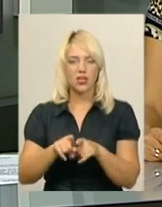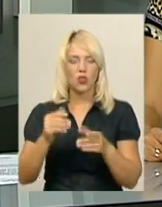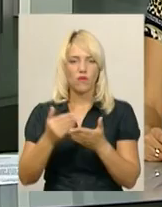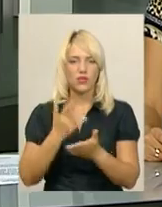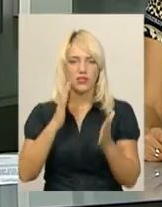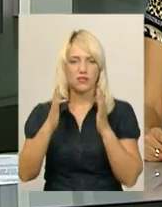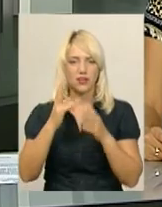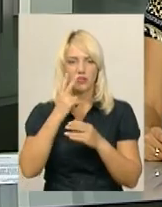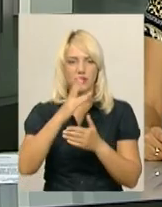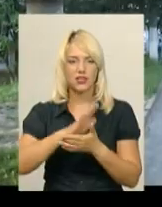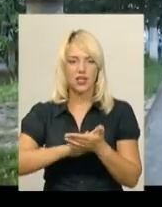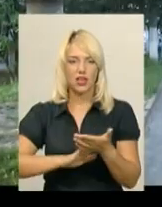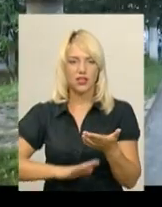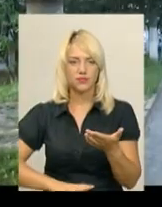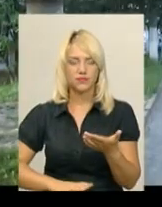– далі в сюжеті.